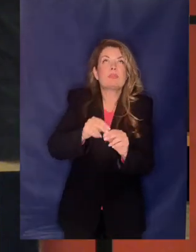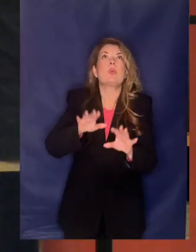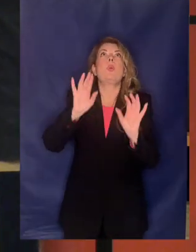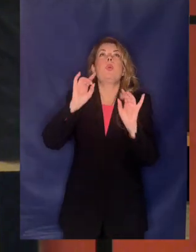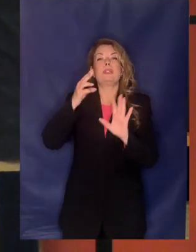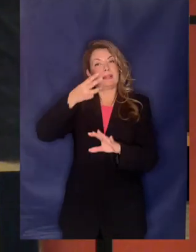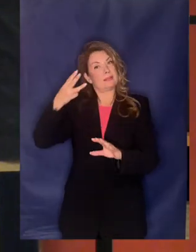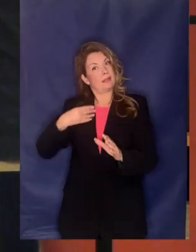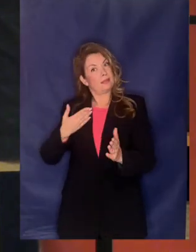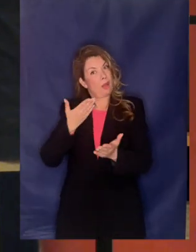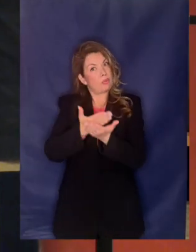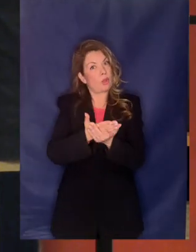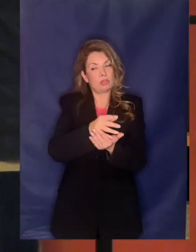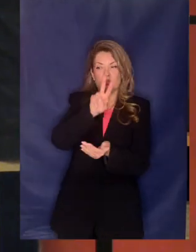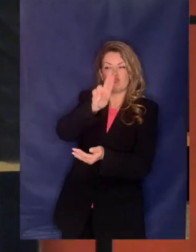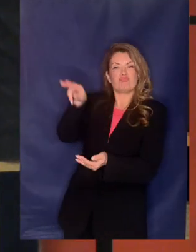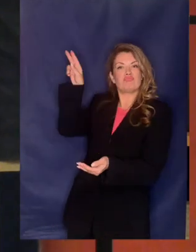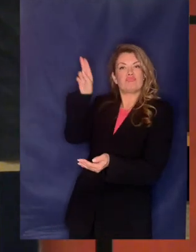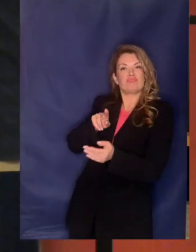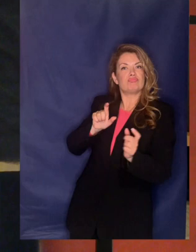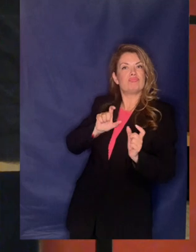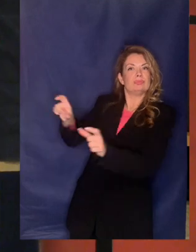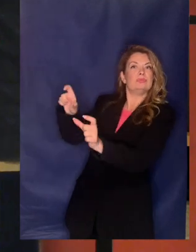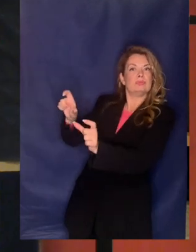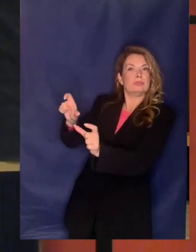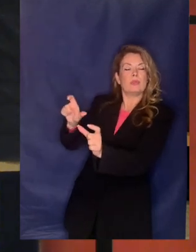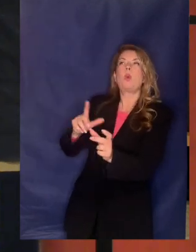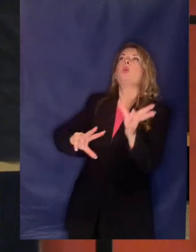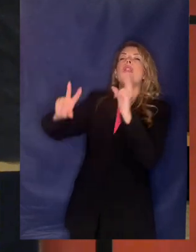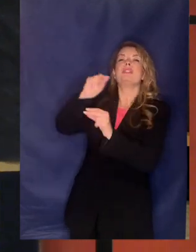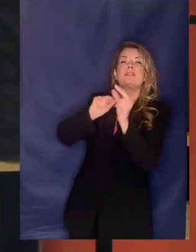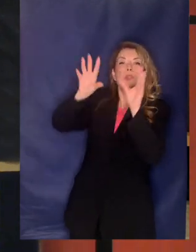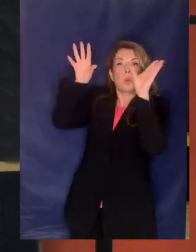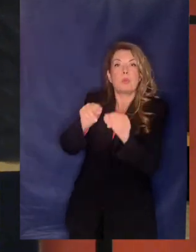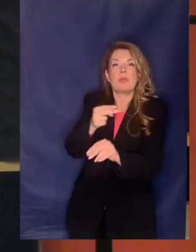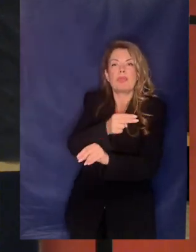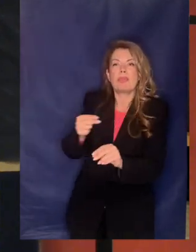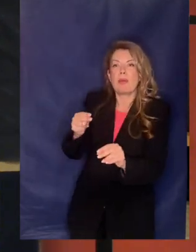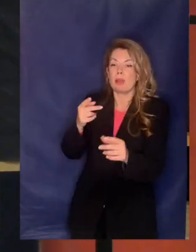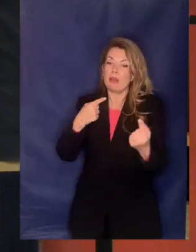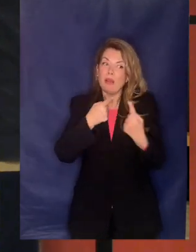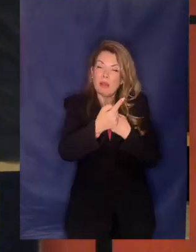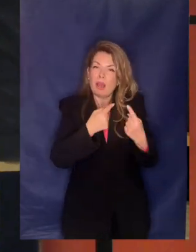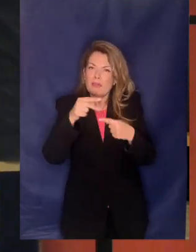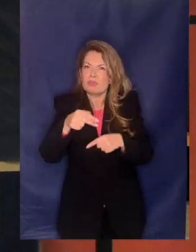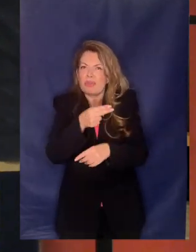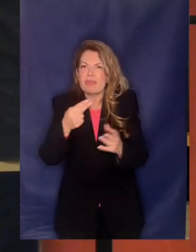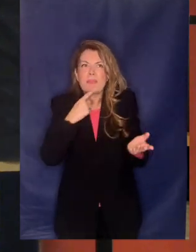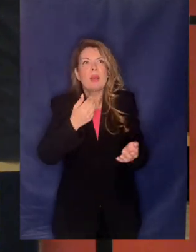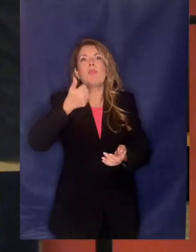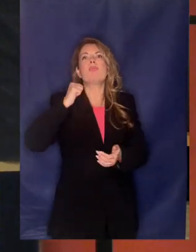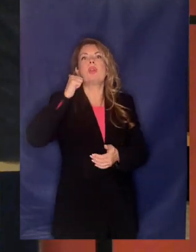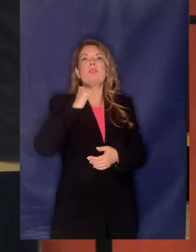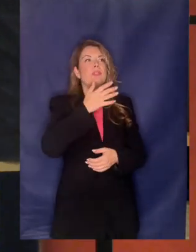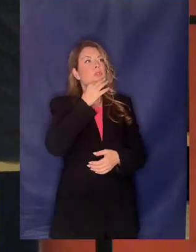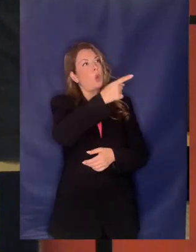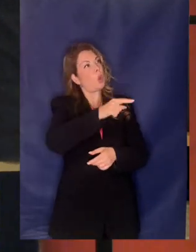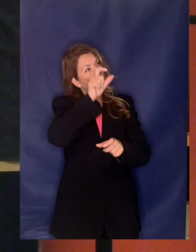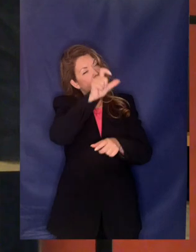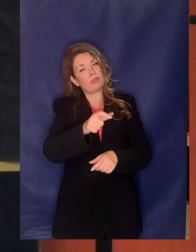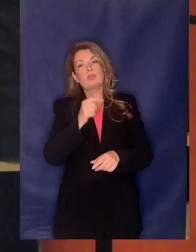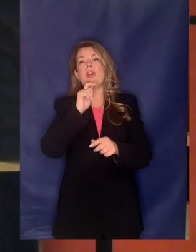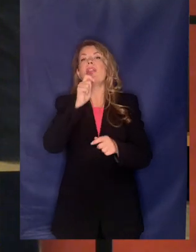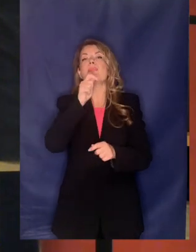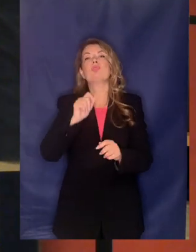προδευτική συμμαχία και την περιετέρω κουβέντα δηλαδή να συζητήσουμε επιτέλους αν αυτό που είπε προχθές τον κύριο Αυτιά να